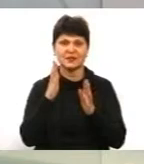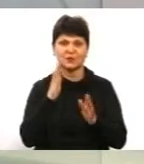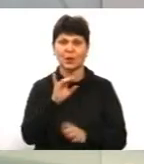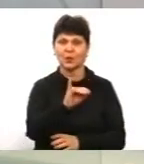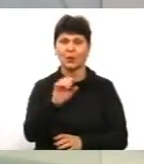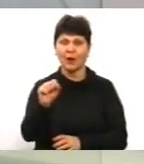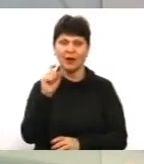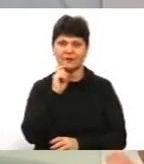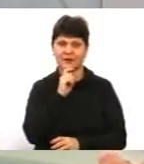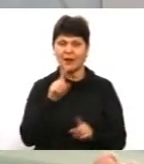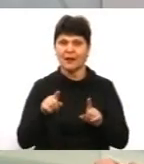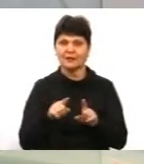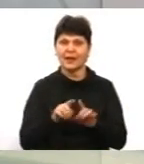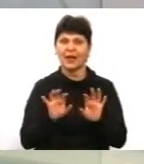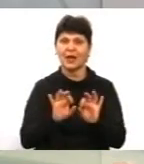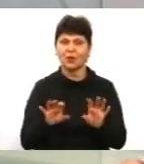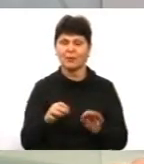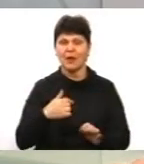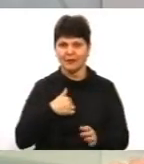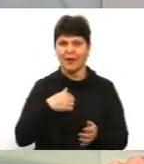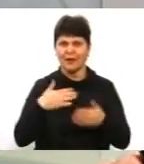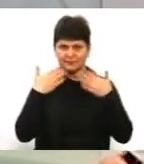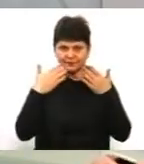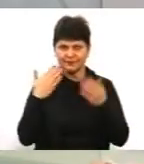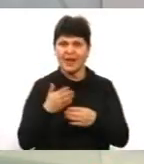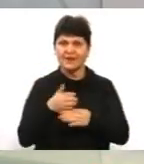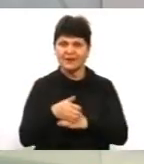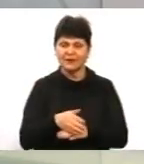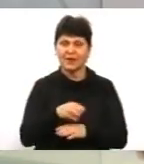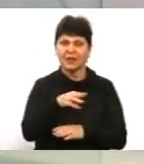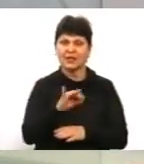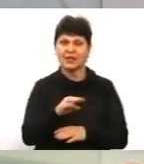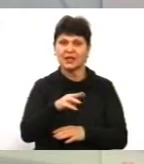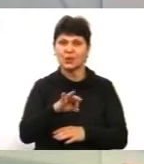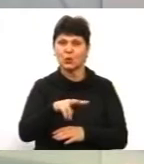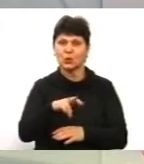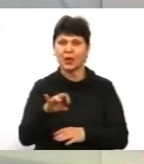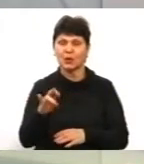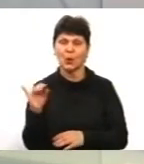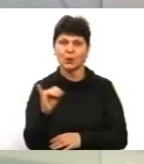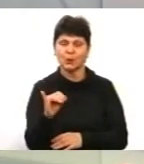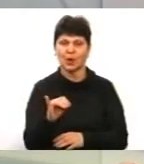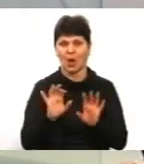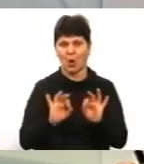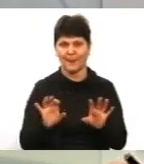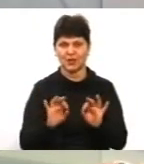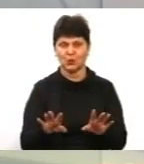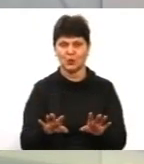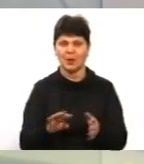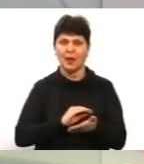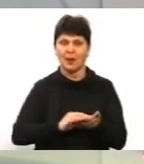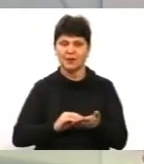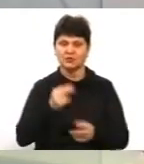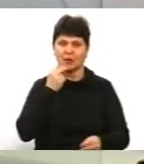ось такий коментар, я його зацитую, відвідувач Юрій Тітуленко коментує, що пише, «Краще